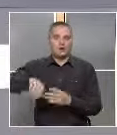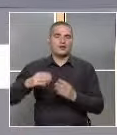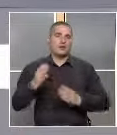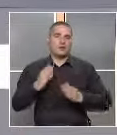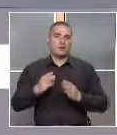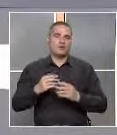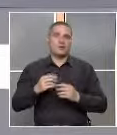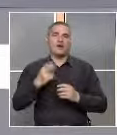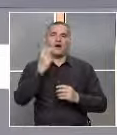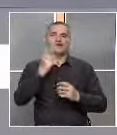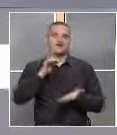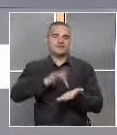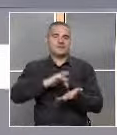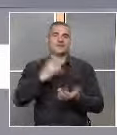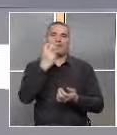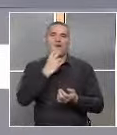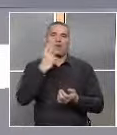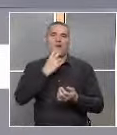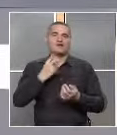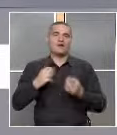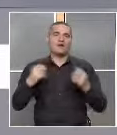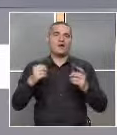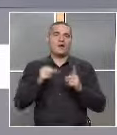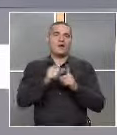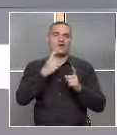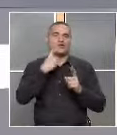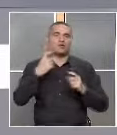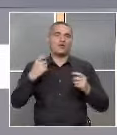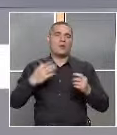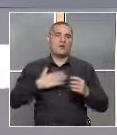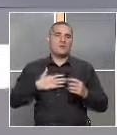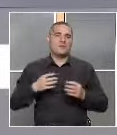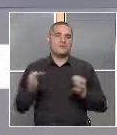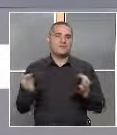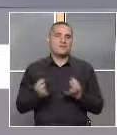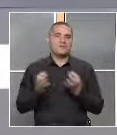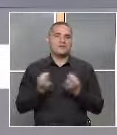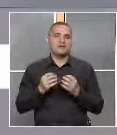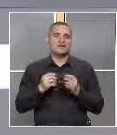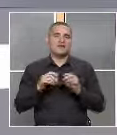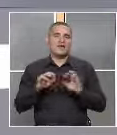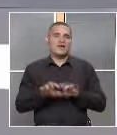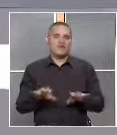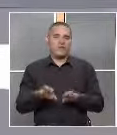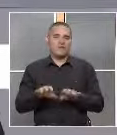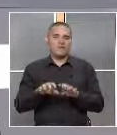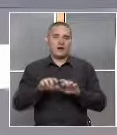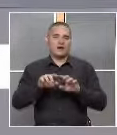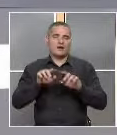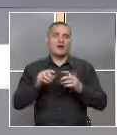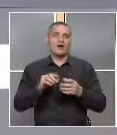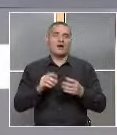в центъра по логопедия към Юго-западния университет имаме специализирани софтуерни продукти,